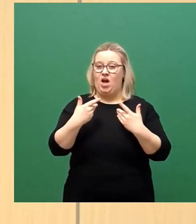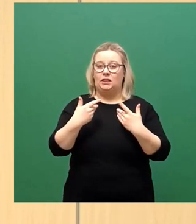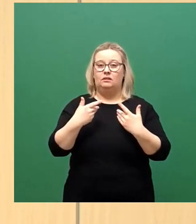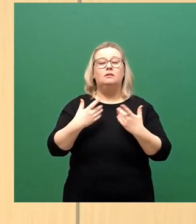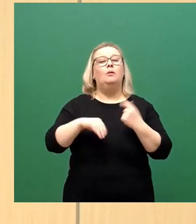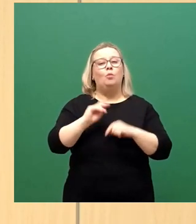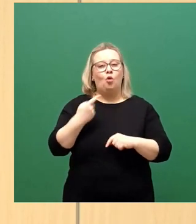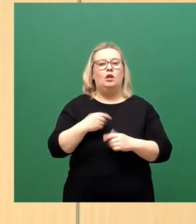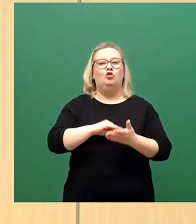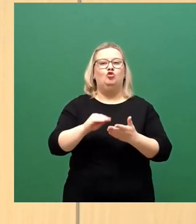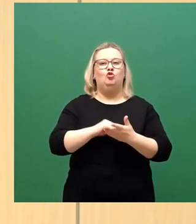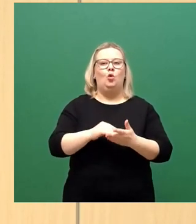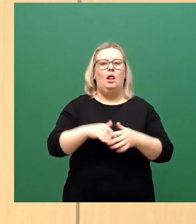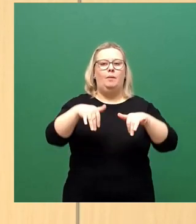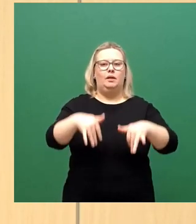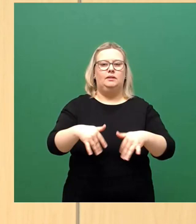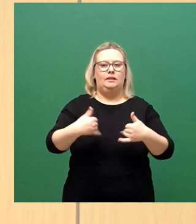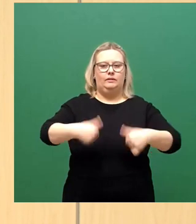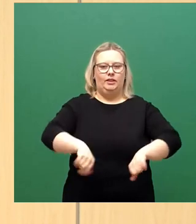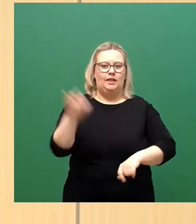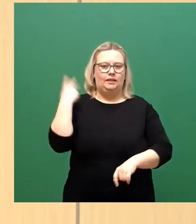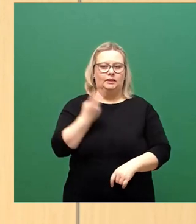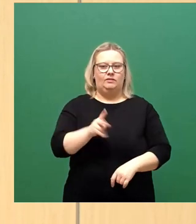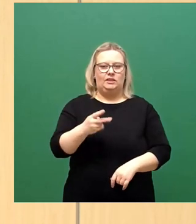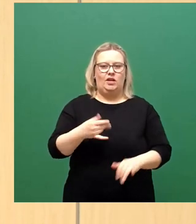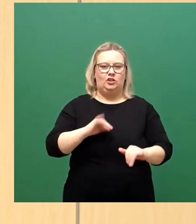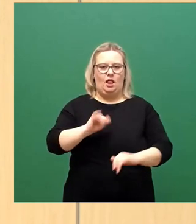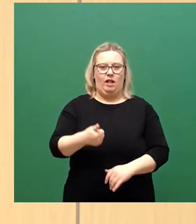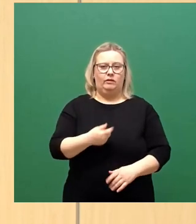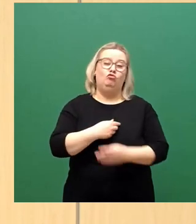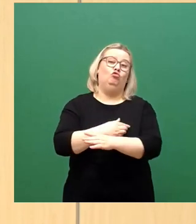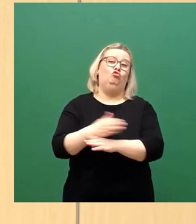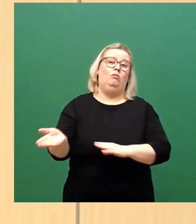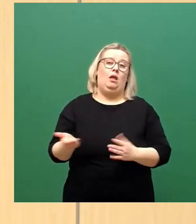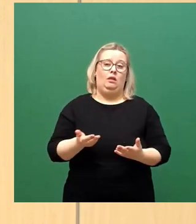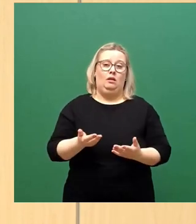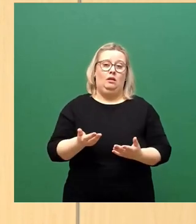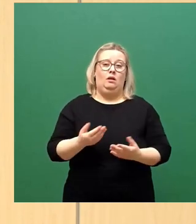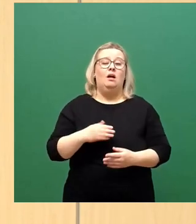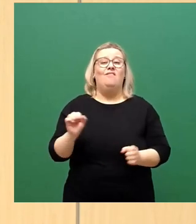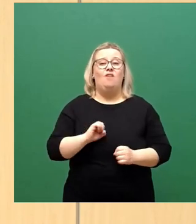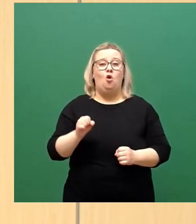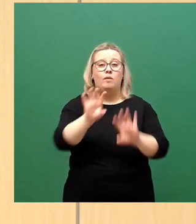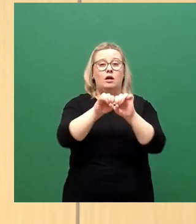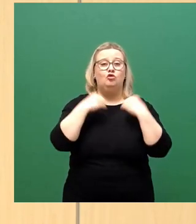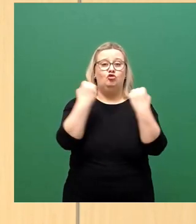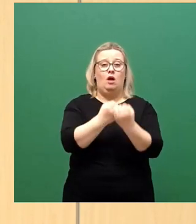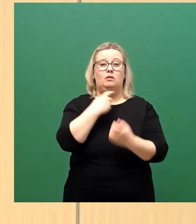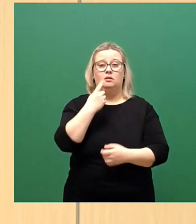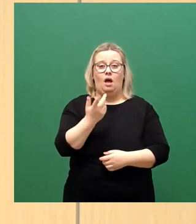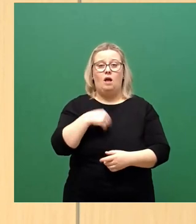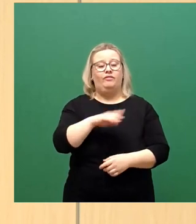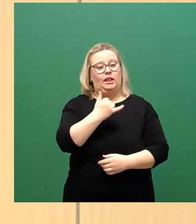Schulpräsenzpflicht seit dem 2.11. Leider viel zu spät. Denn der Staat hat vor dem Hintergrund des Abwehranspruchs des Kindes